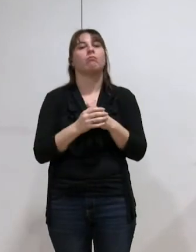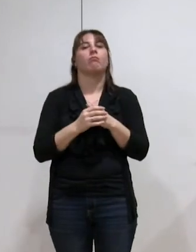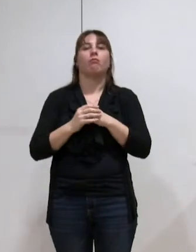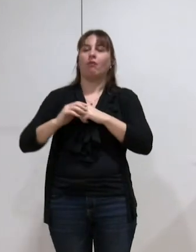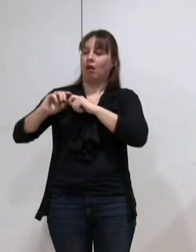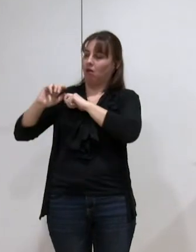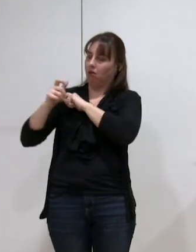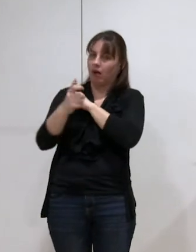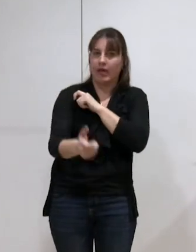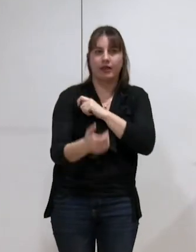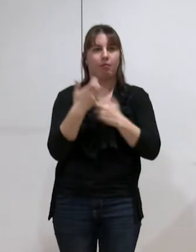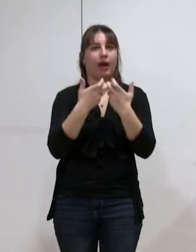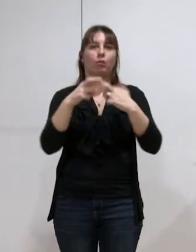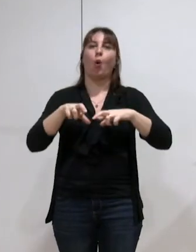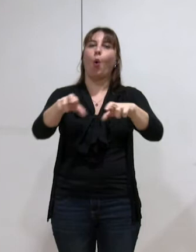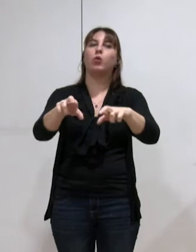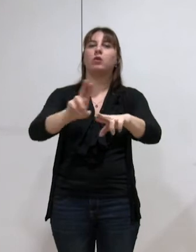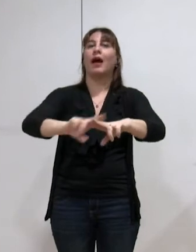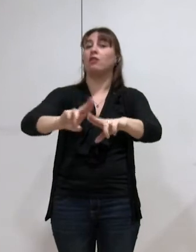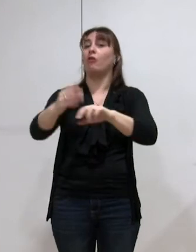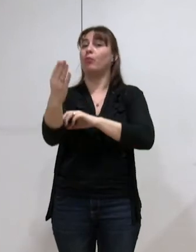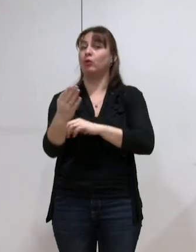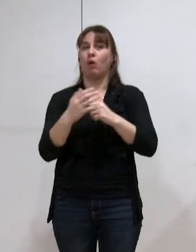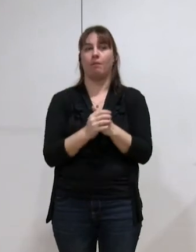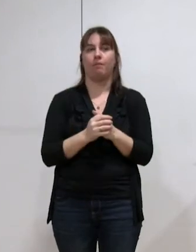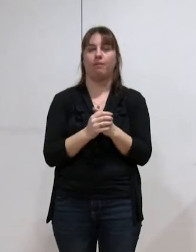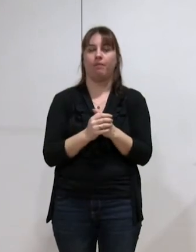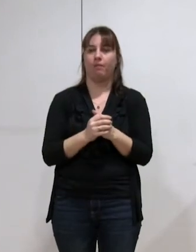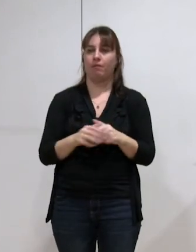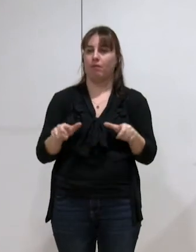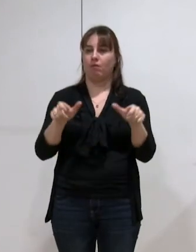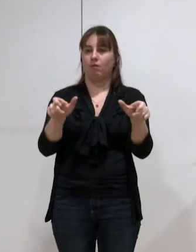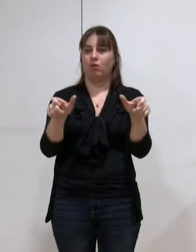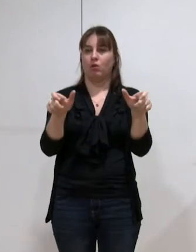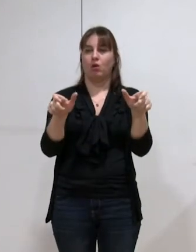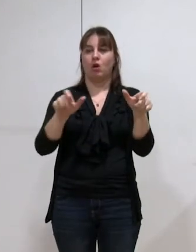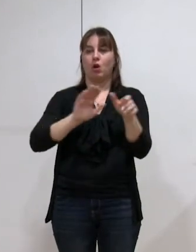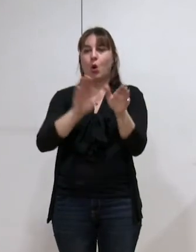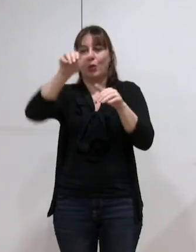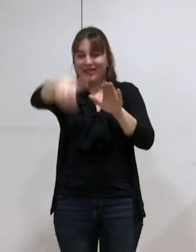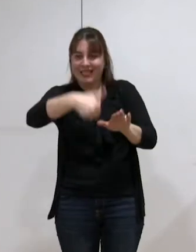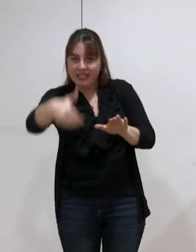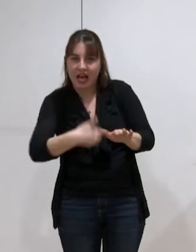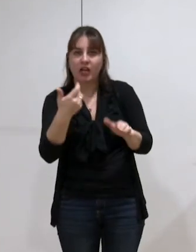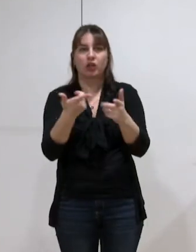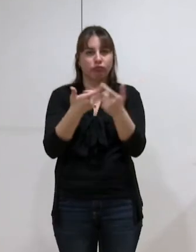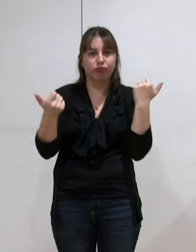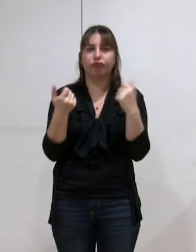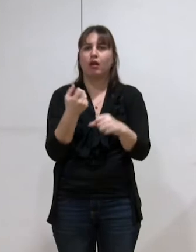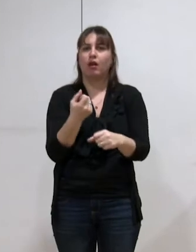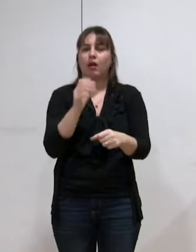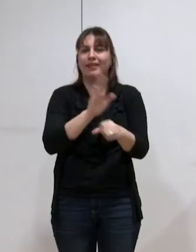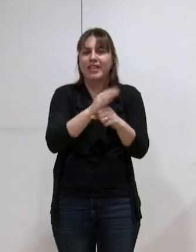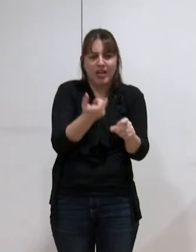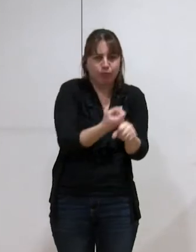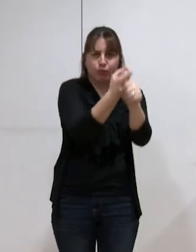d'un process de rénovation de route. Par exemple, le décaissage, par exemple, le rabotage, par exemple, l'évacuation des déchets, la